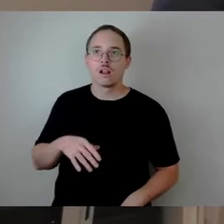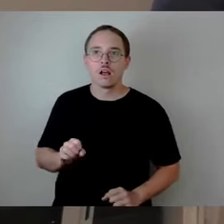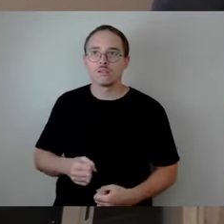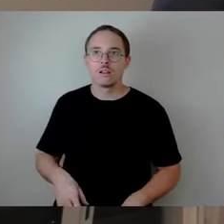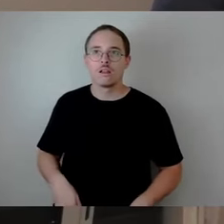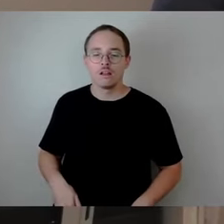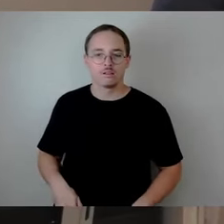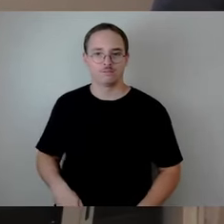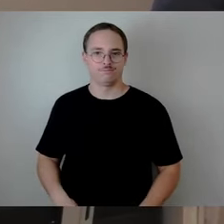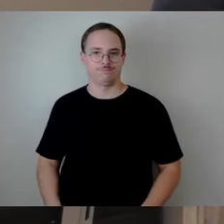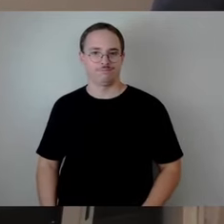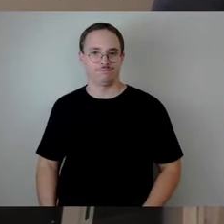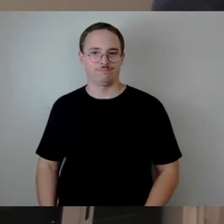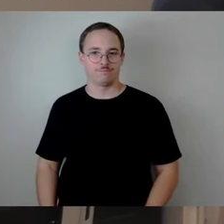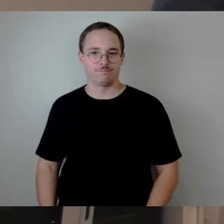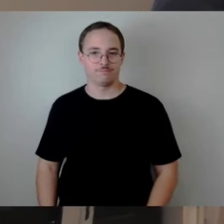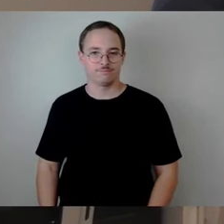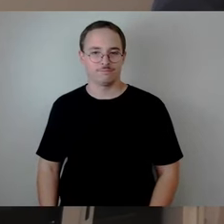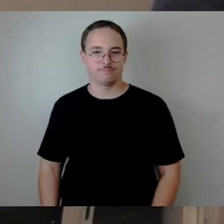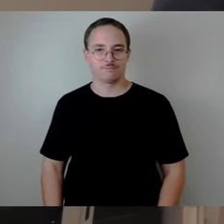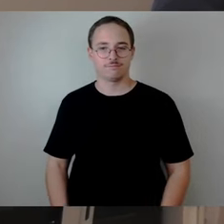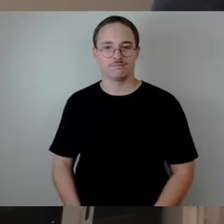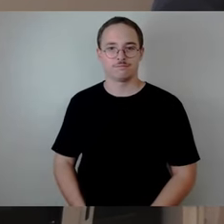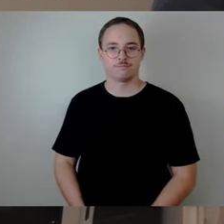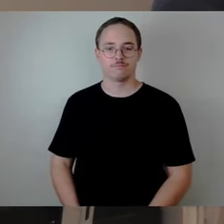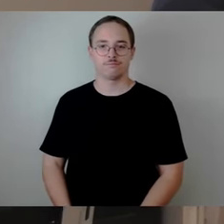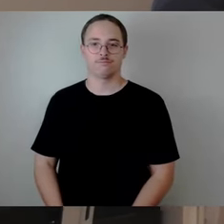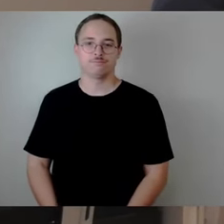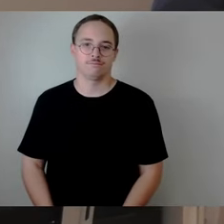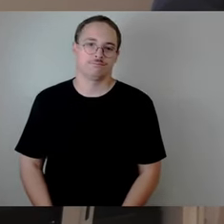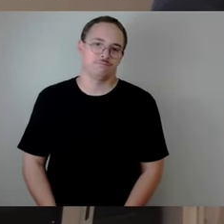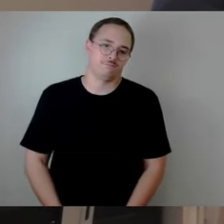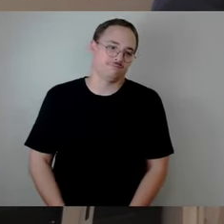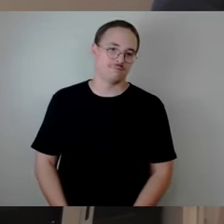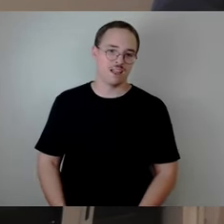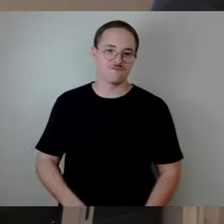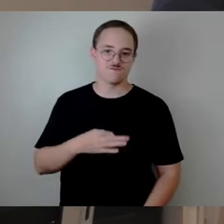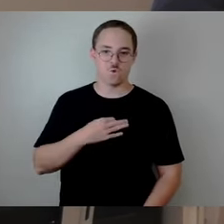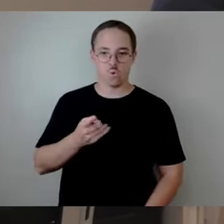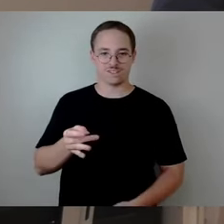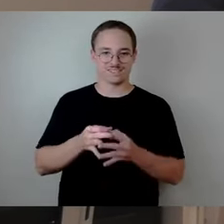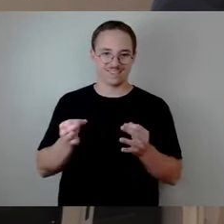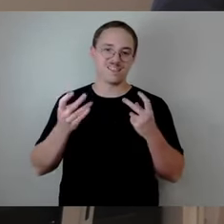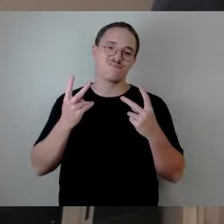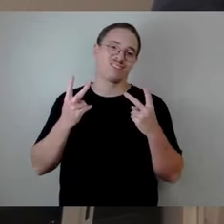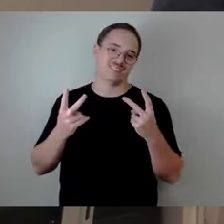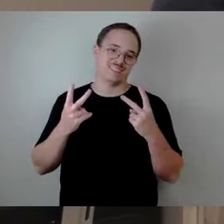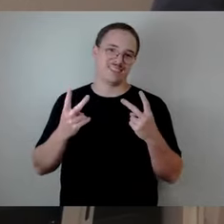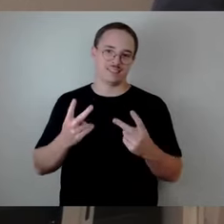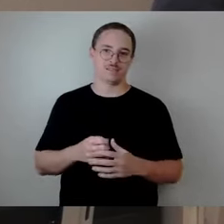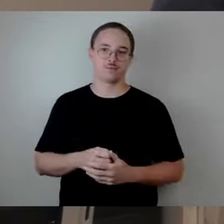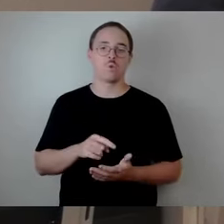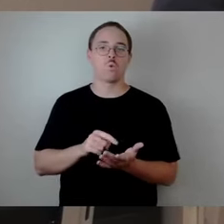Und deswegen will ich hier nur noch mal sagen, dieser Satz ist ausgesprochen wichtig in diesem Antrag, denn er erinnert uns daran, dass